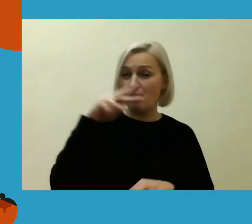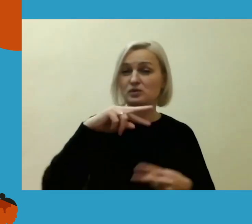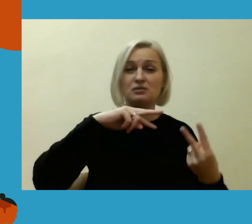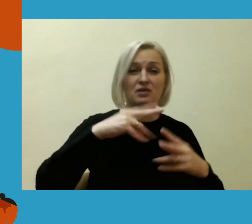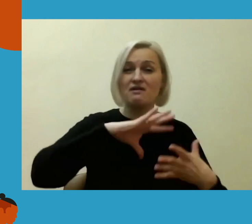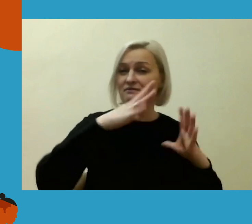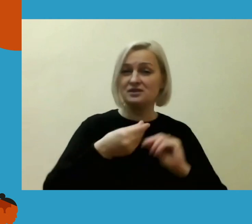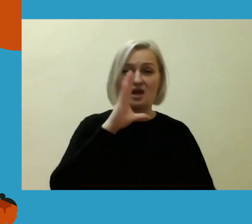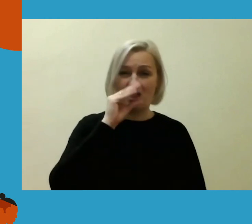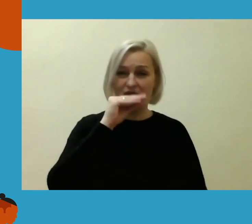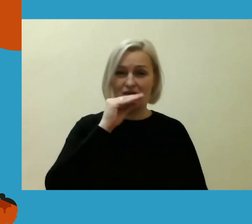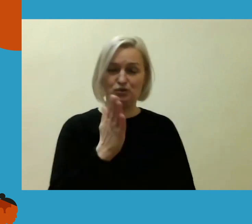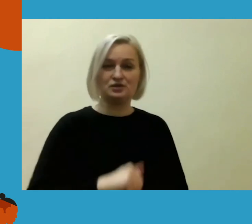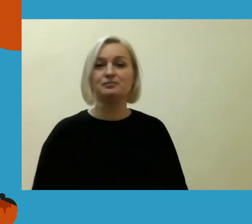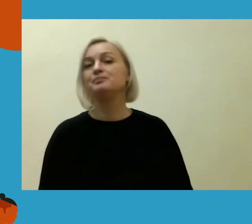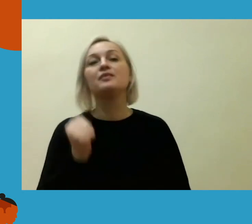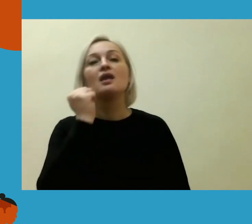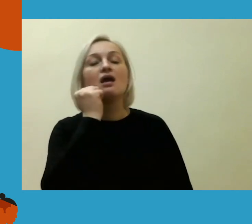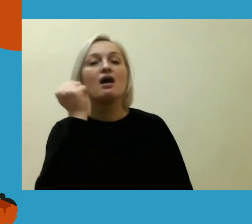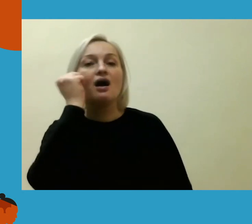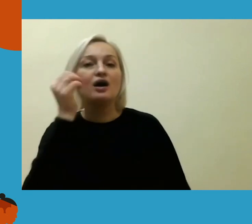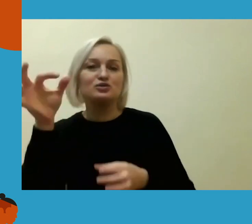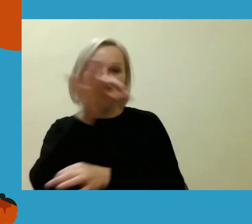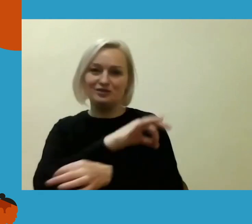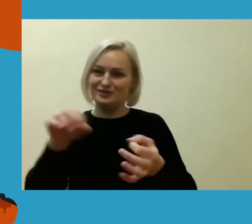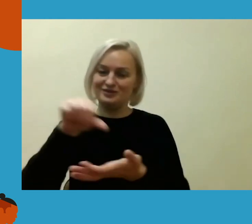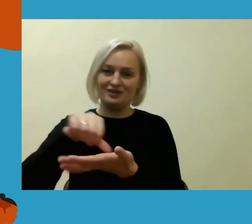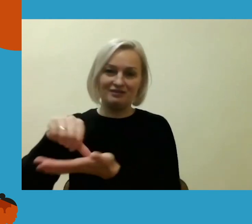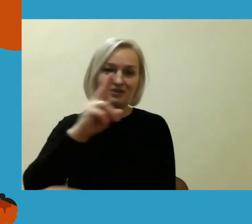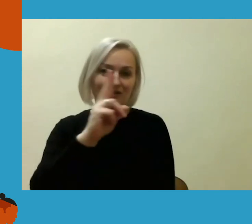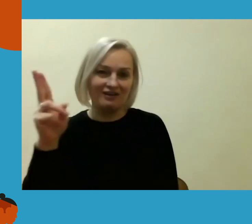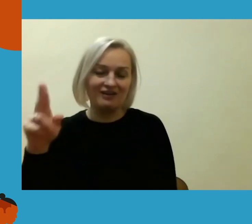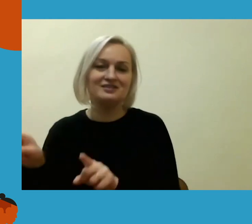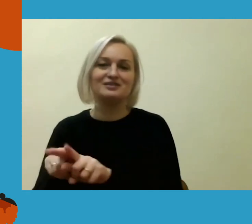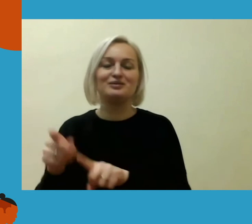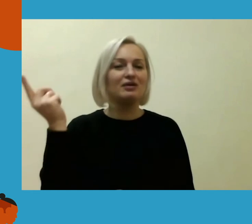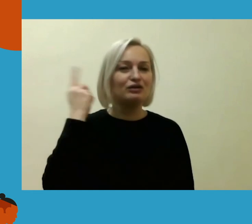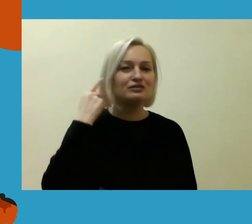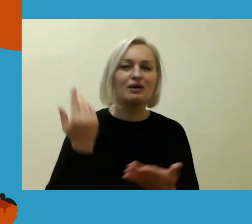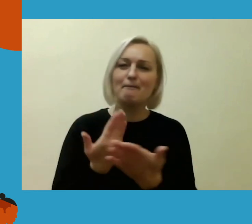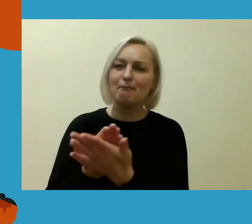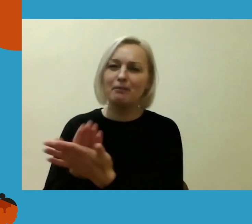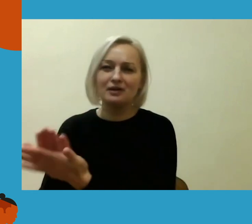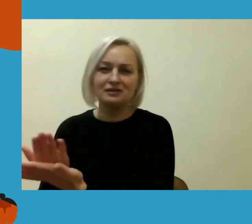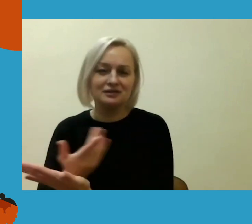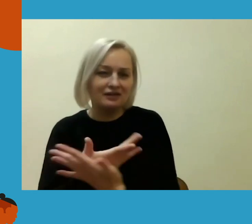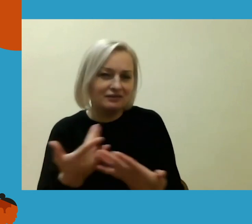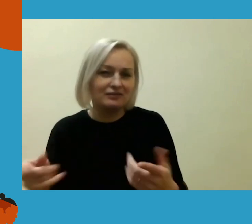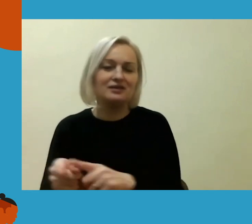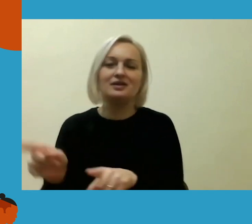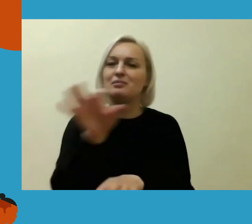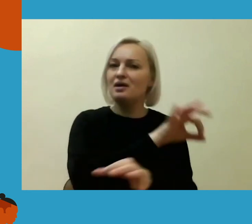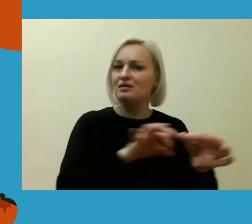Labai ačiū visiems diskusijos dalyviams, buvo tikrai įdomu ir išgirsti pristatymus ir taip pat diskusijos